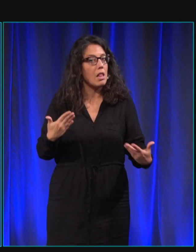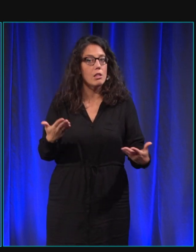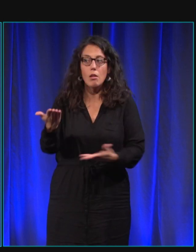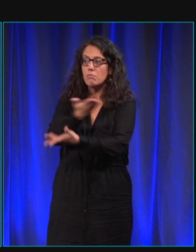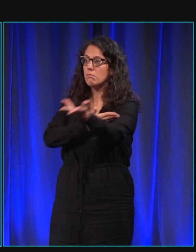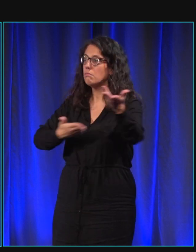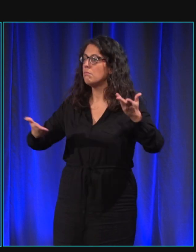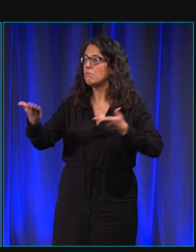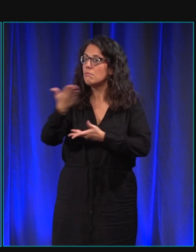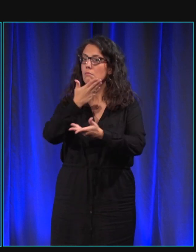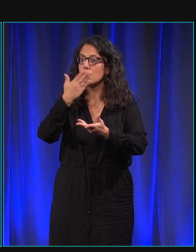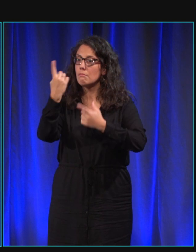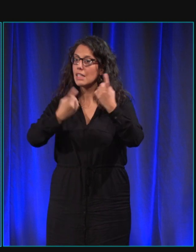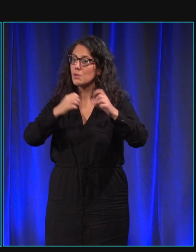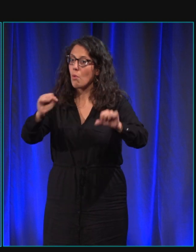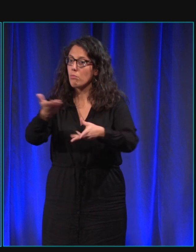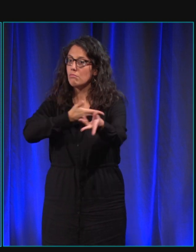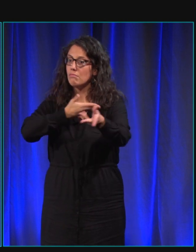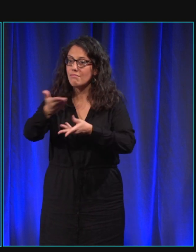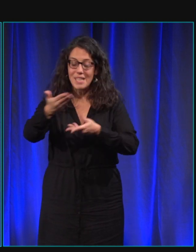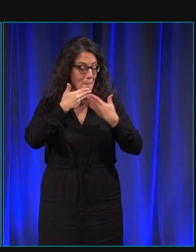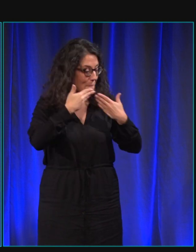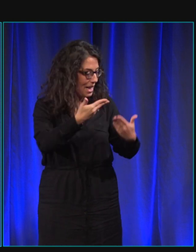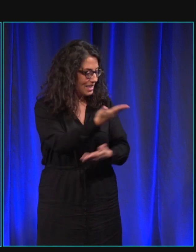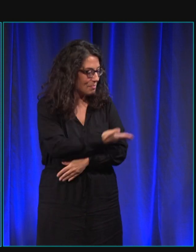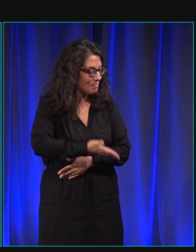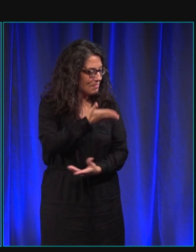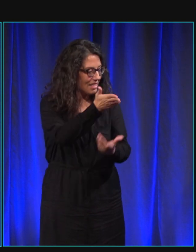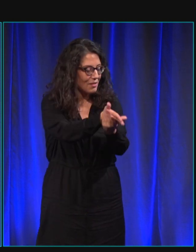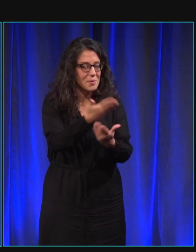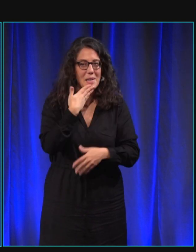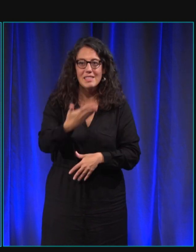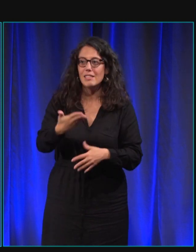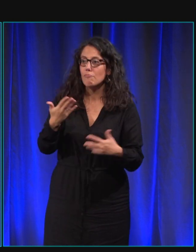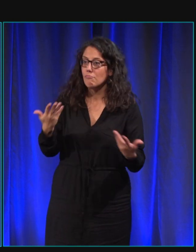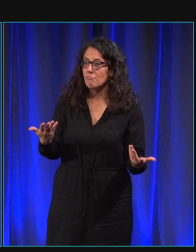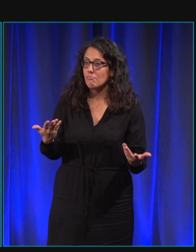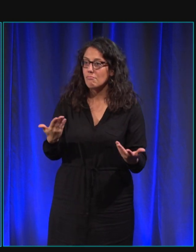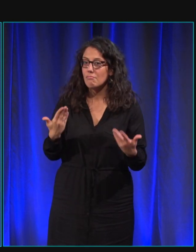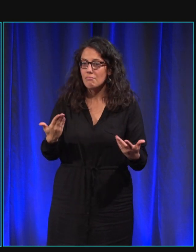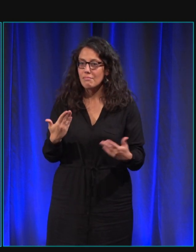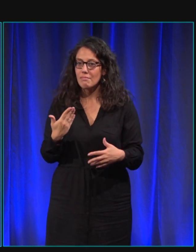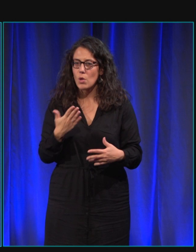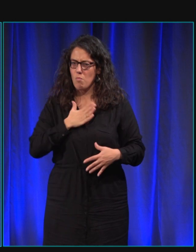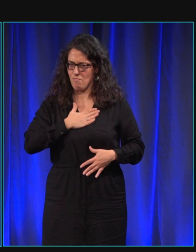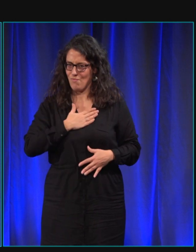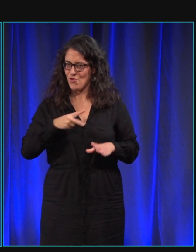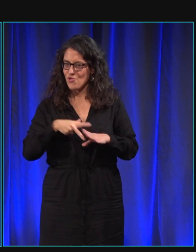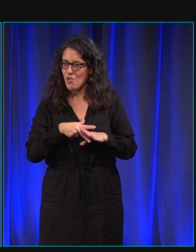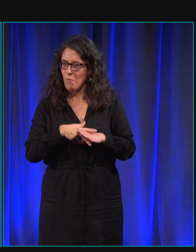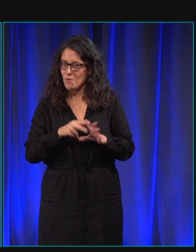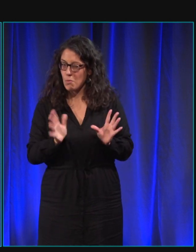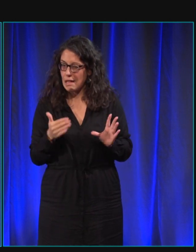'échange avec la salle je vous remercie tous pour vos interventions et si vous voulez bien je vais ouvrir le bal avec peut-être quelque chose